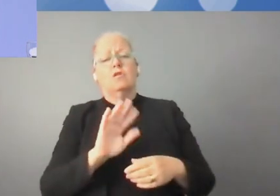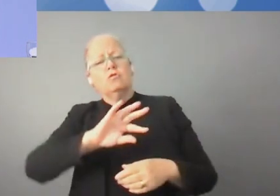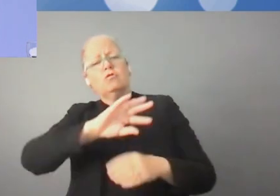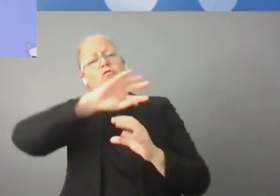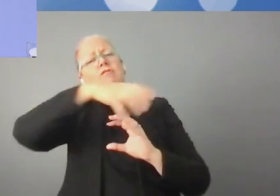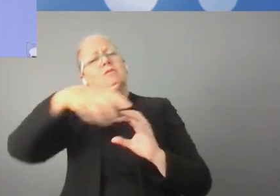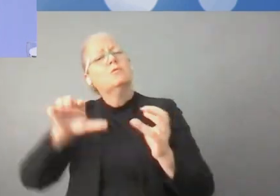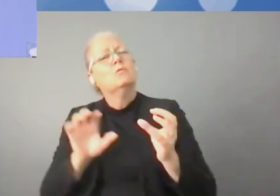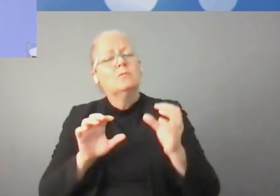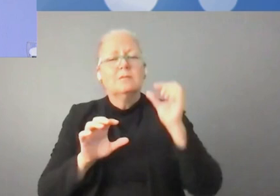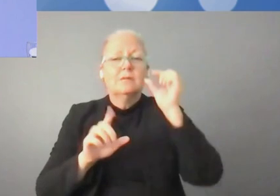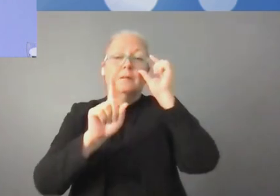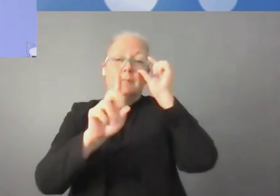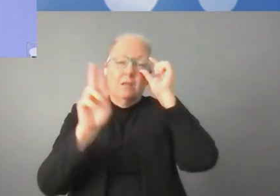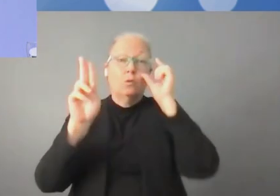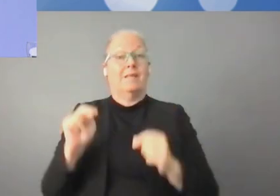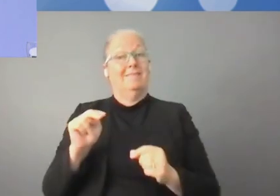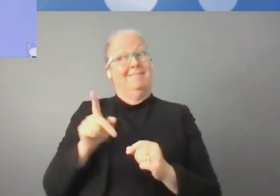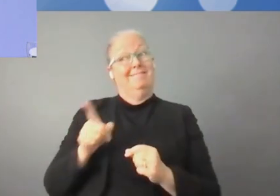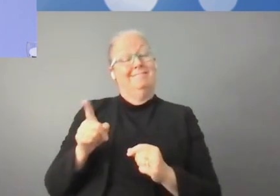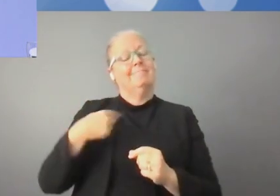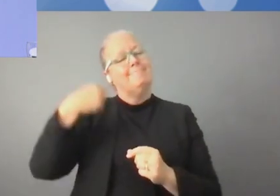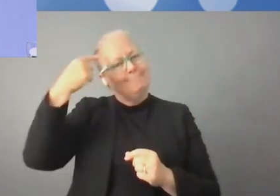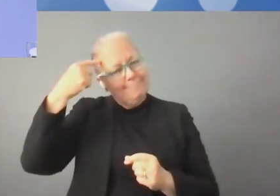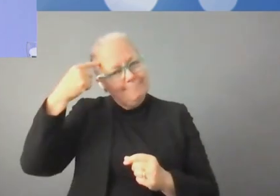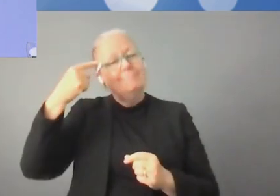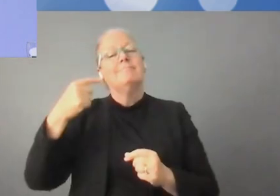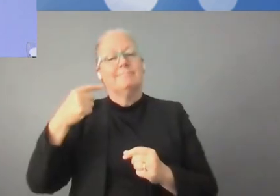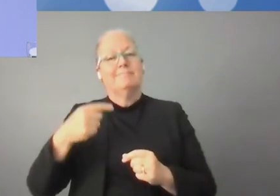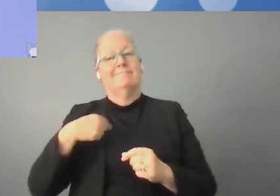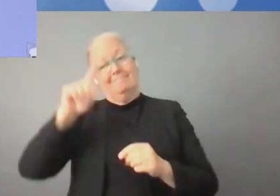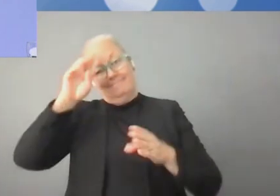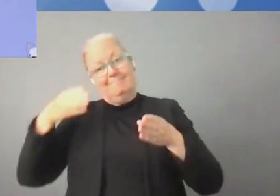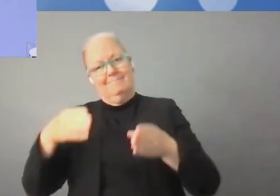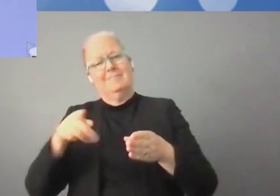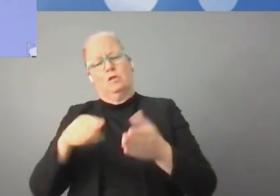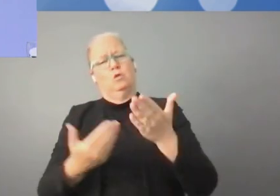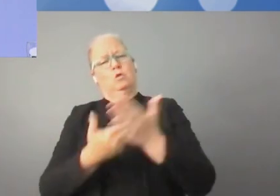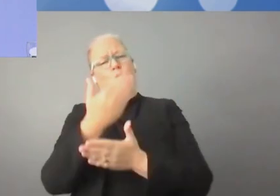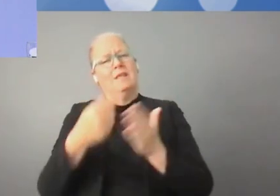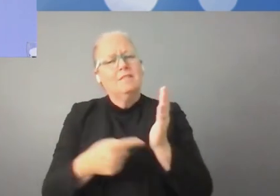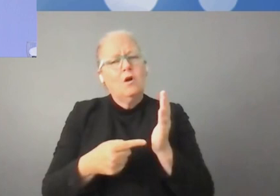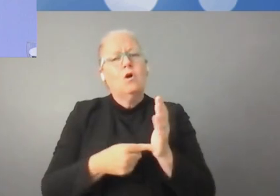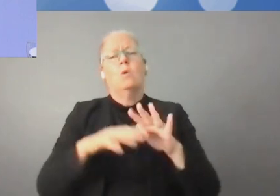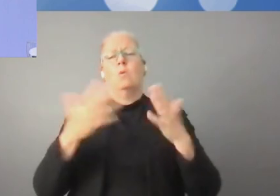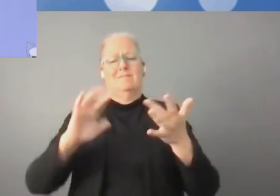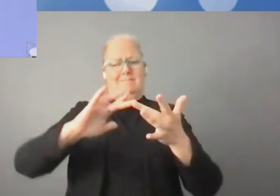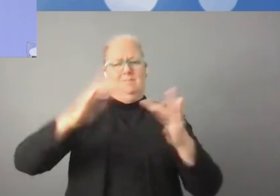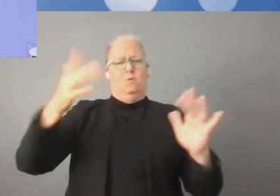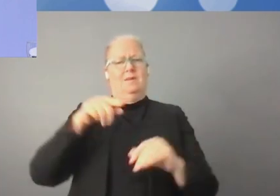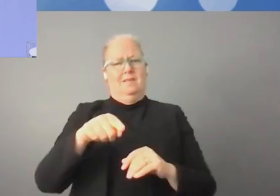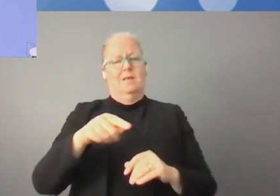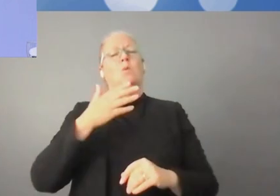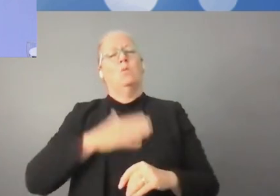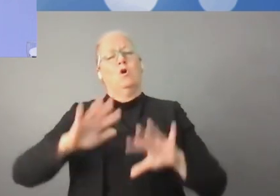au niveau régional, au niveau international, au niveau mondial ? Nous, aux Nations unies, considérons que les